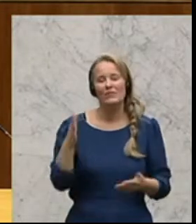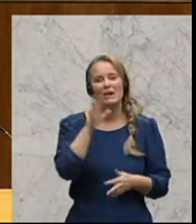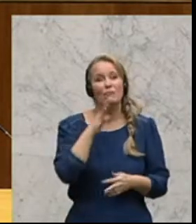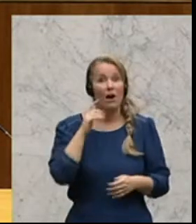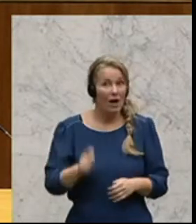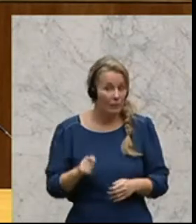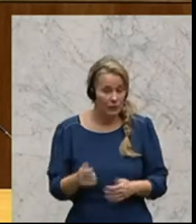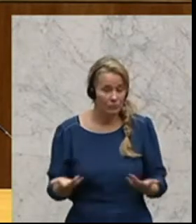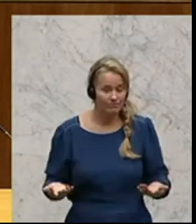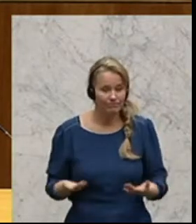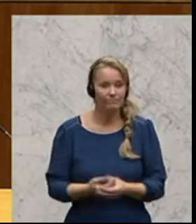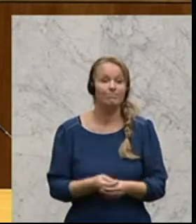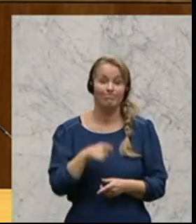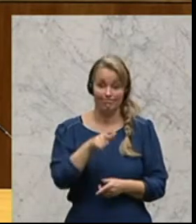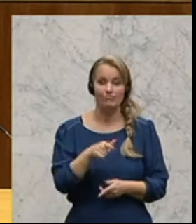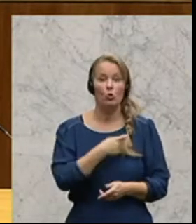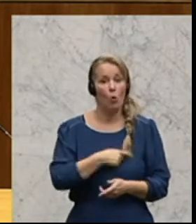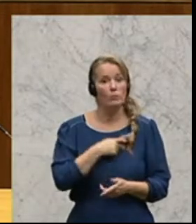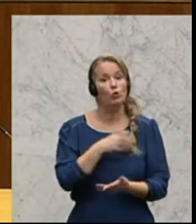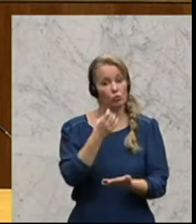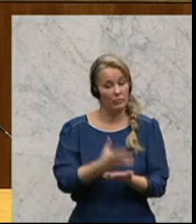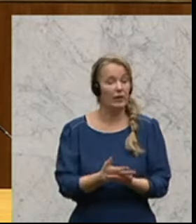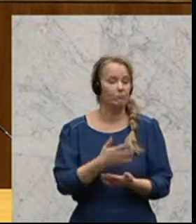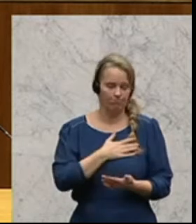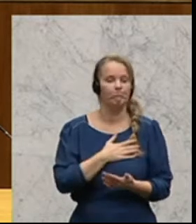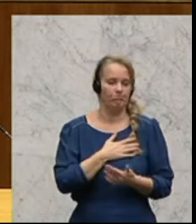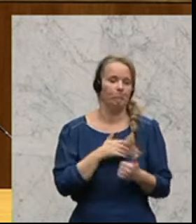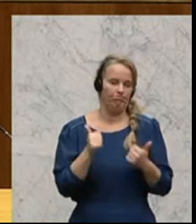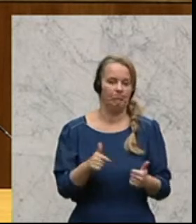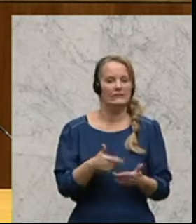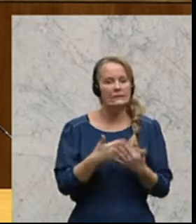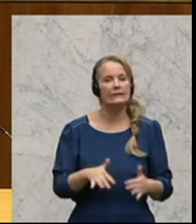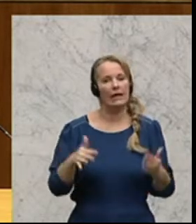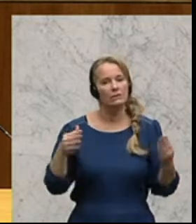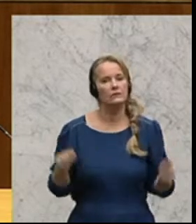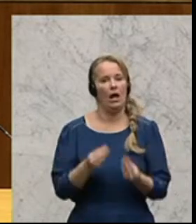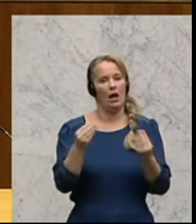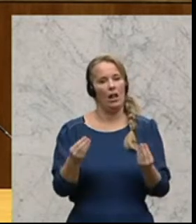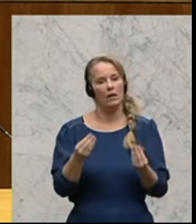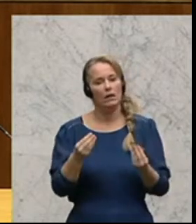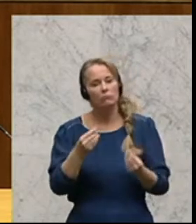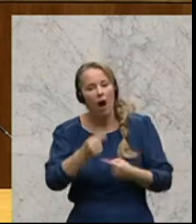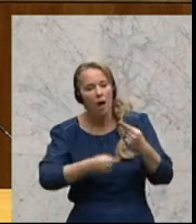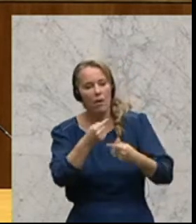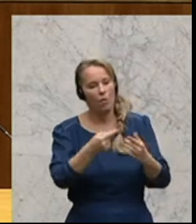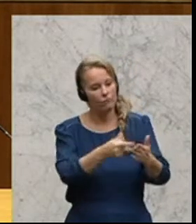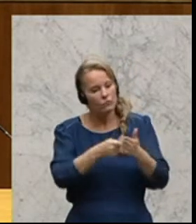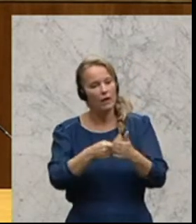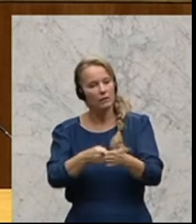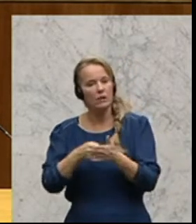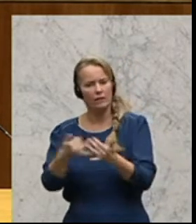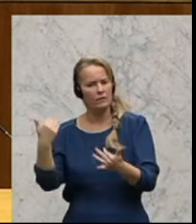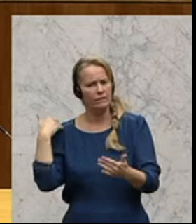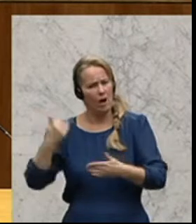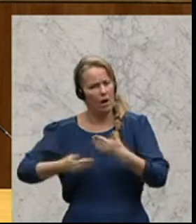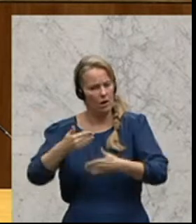begrüße ausdrücklich den vorgelegten Kommissionsbericht, weil er sehr sachlich versucht, Abläufe aufzuzeigen und ich